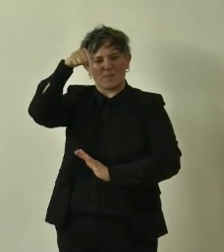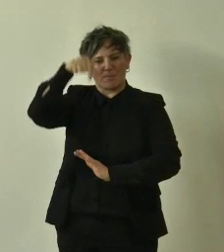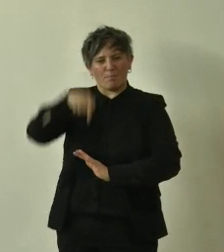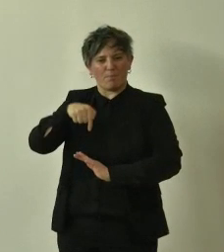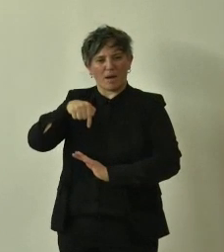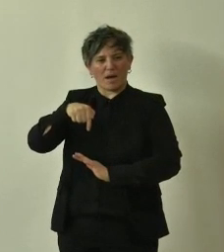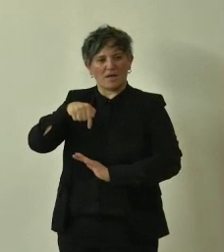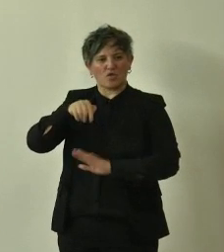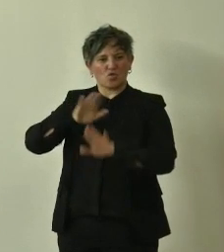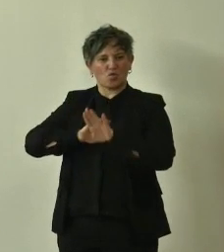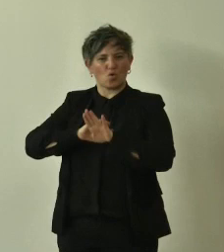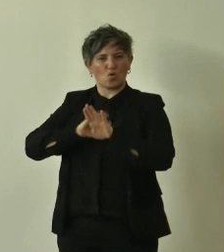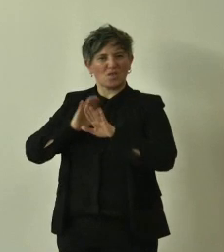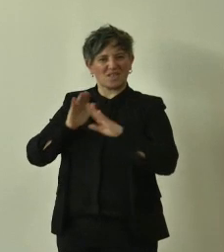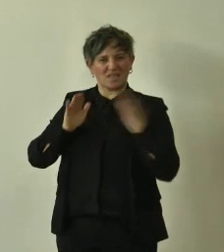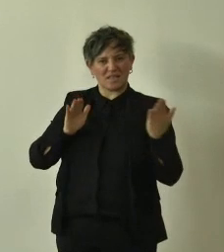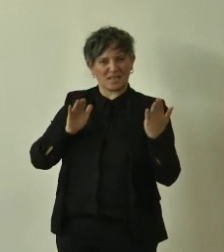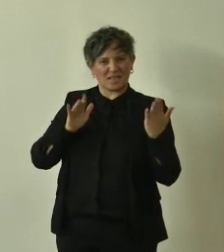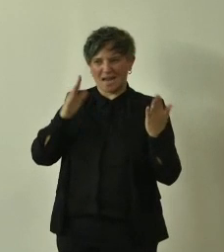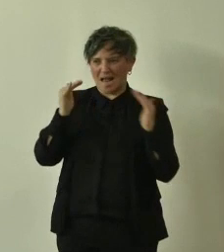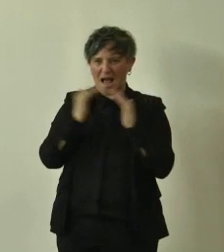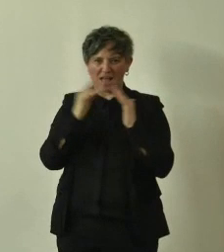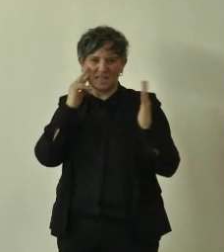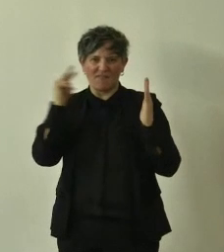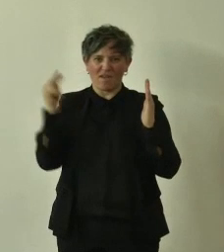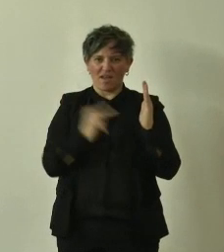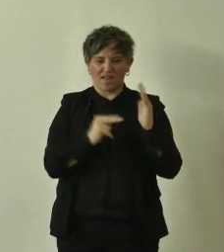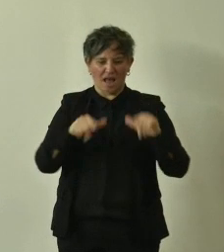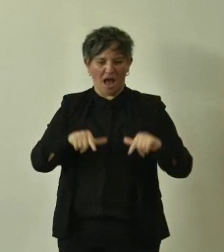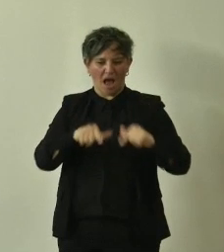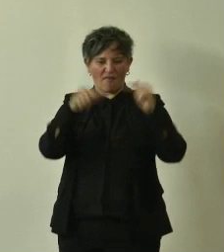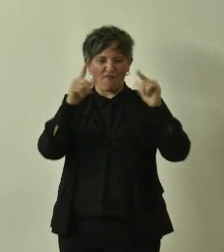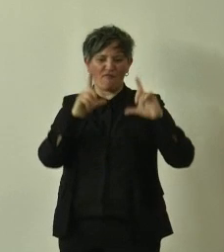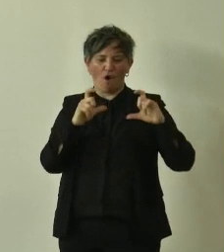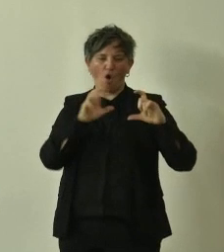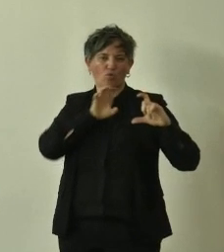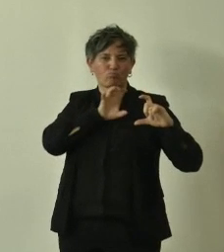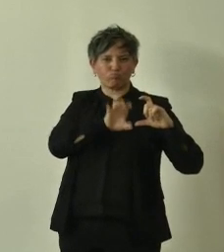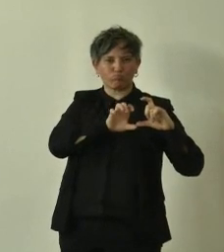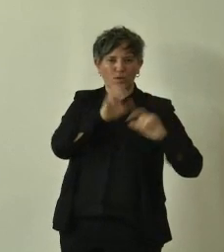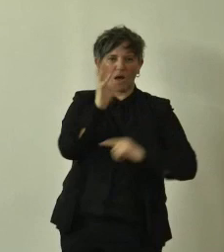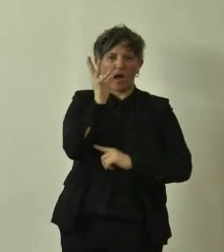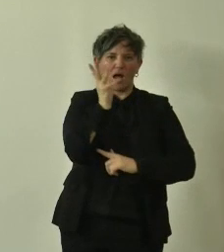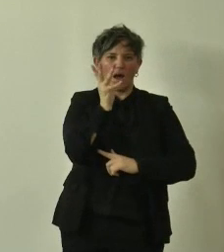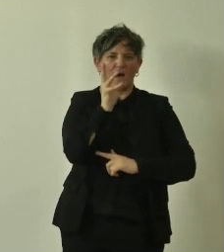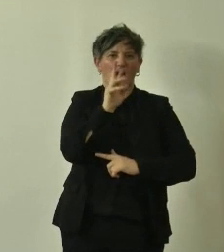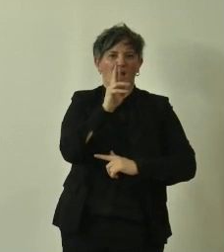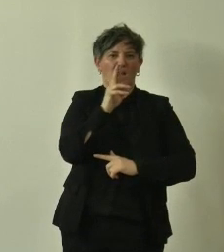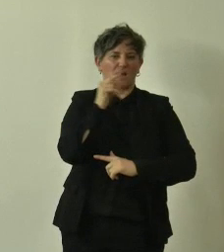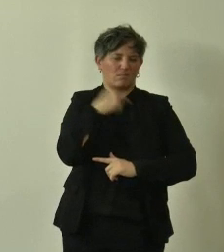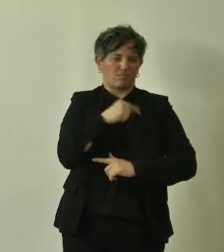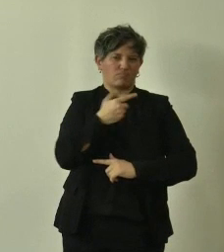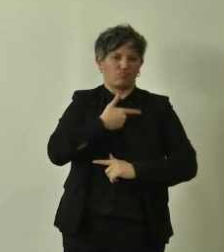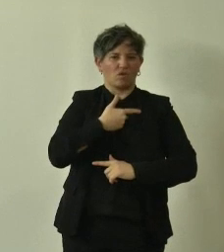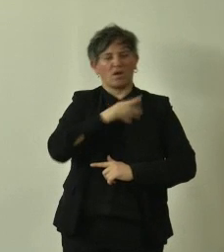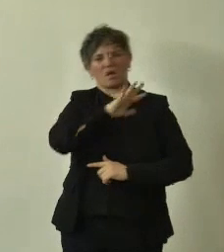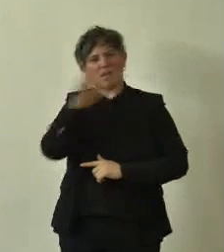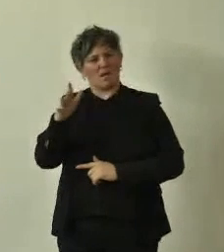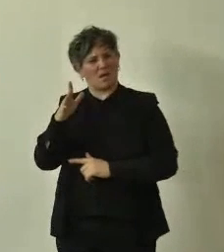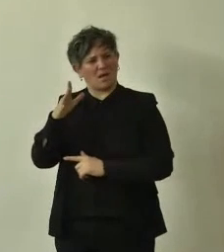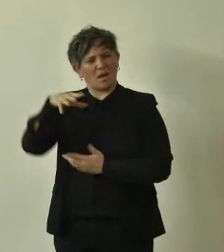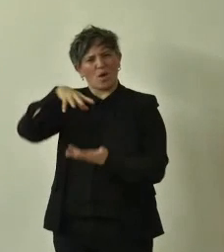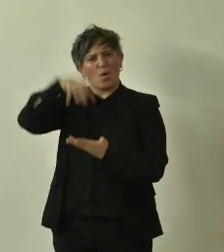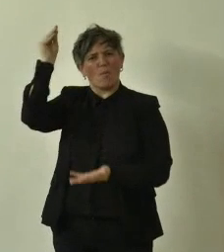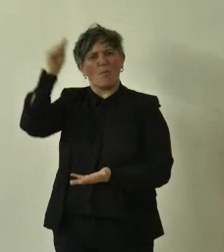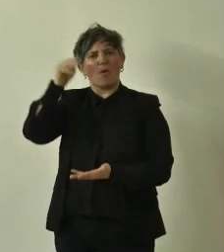la roverella ancora in piedi il terzo albero che volevo citare è un piopo bianco che si trovava a